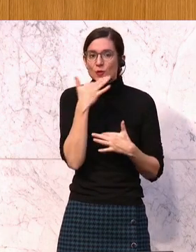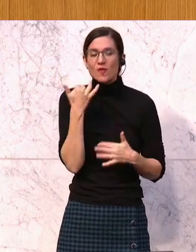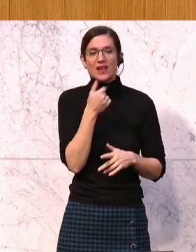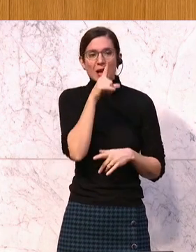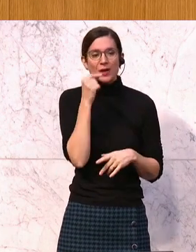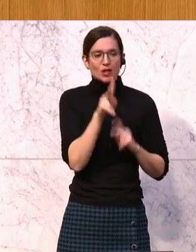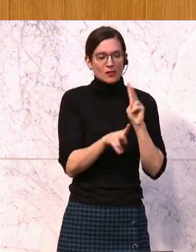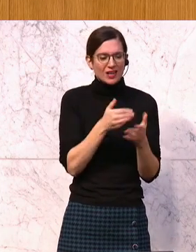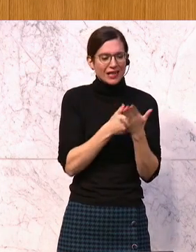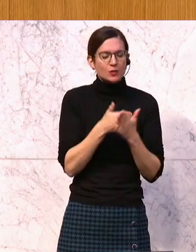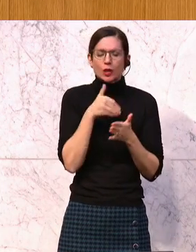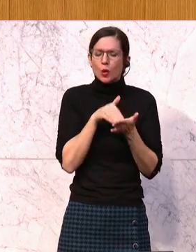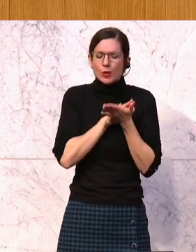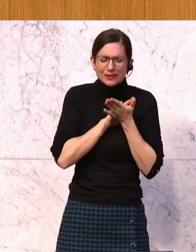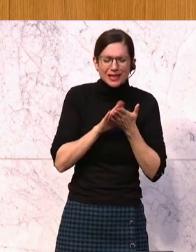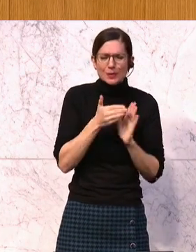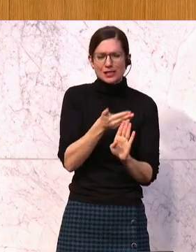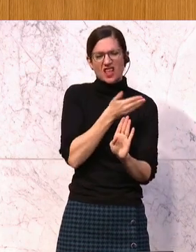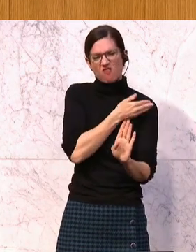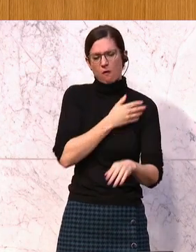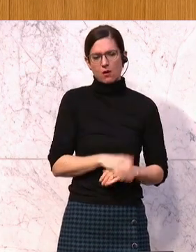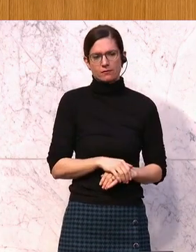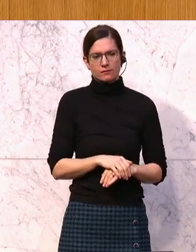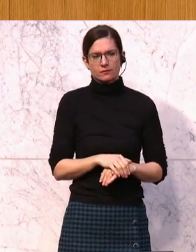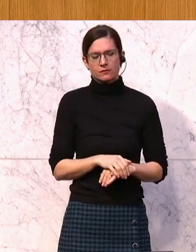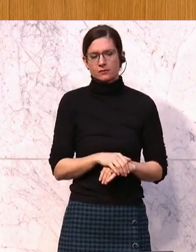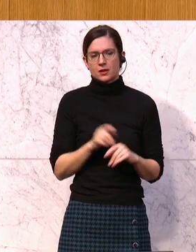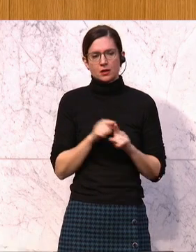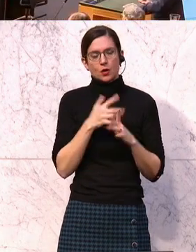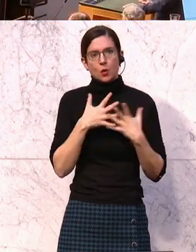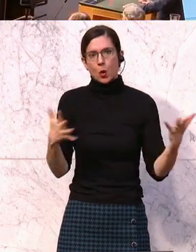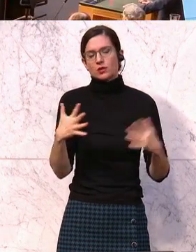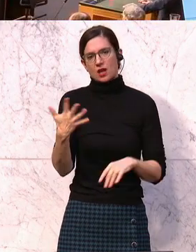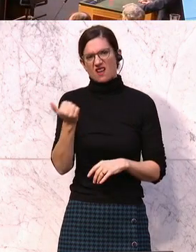Pflegeausbildung, wie wir noch nie zuvor hatten. Auch das ist ein großer Erfolg.